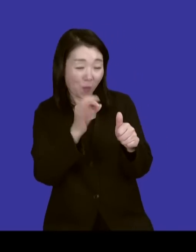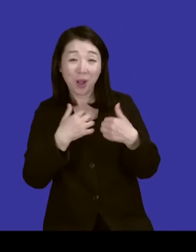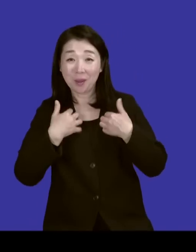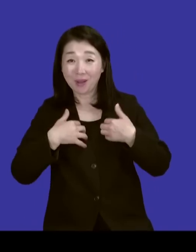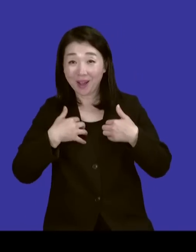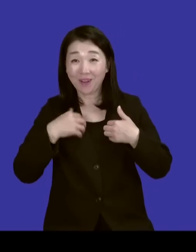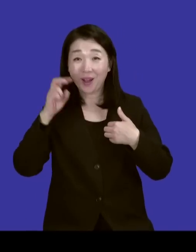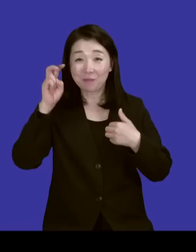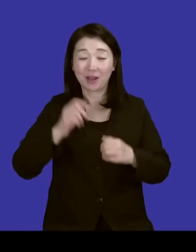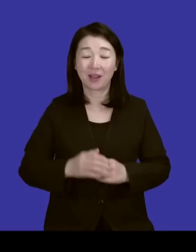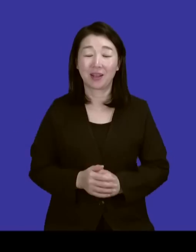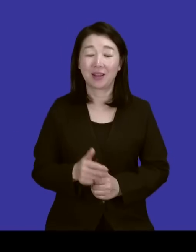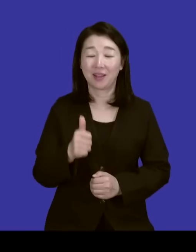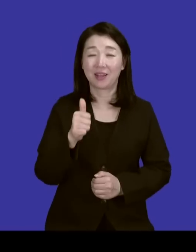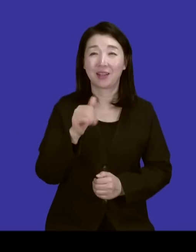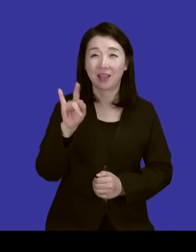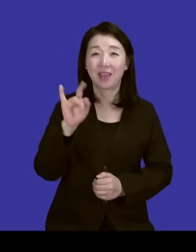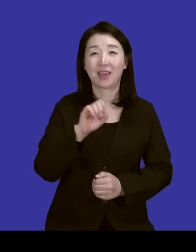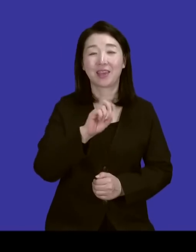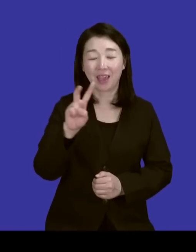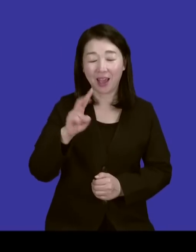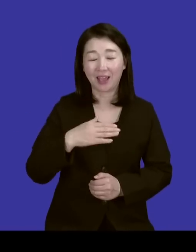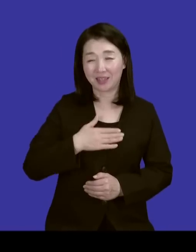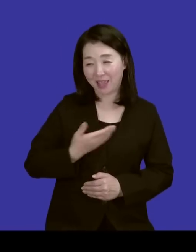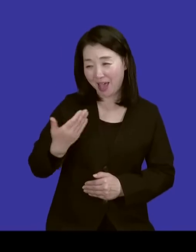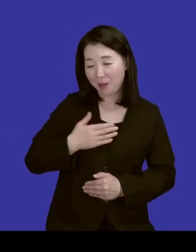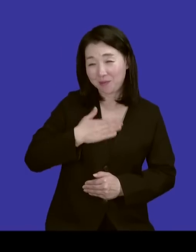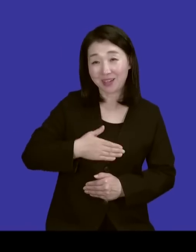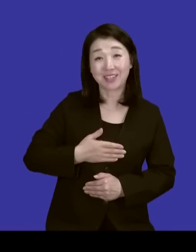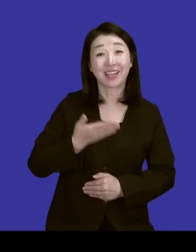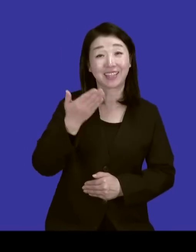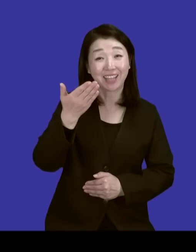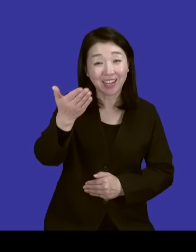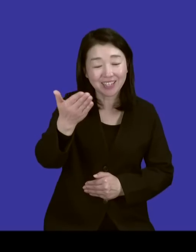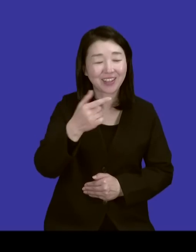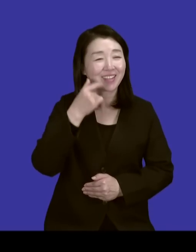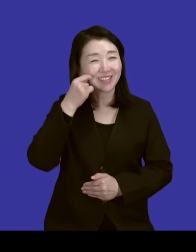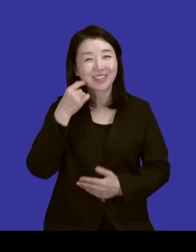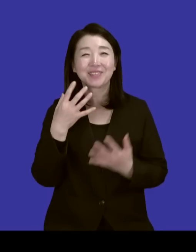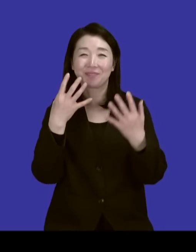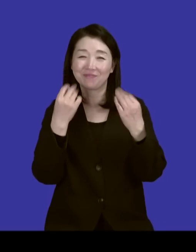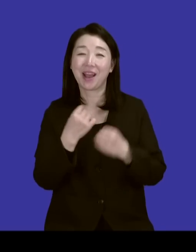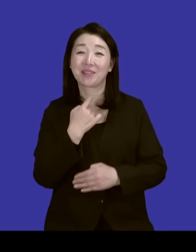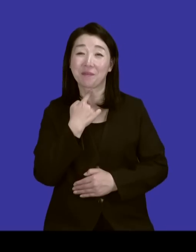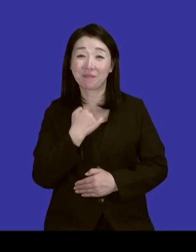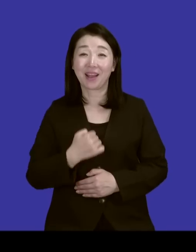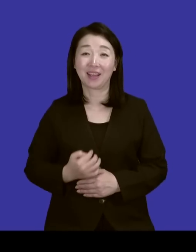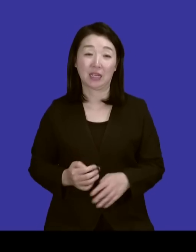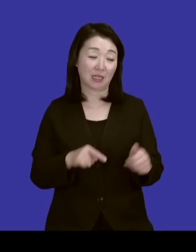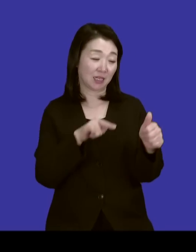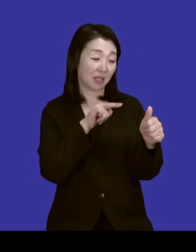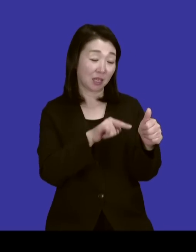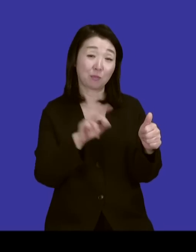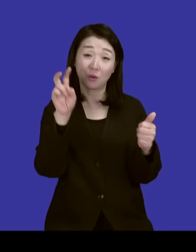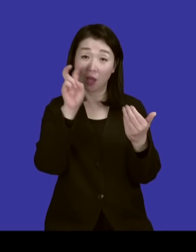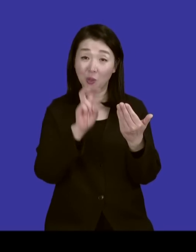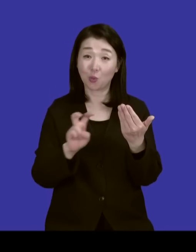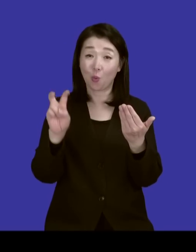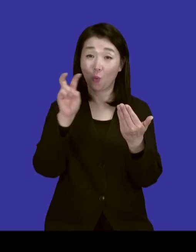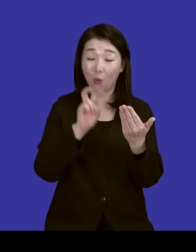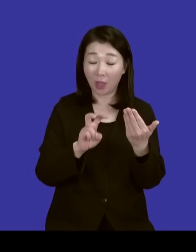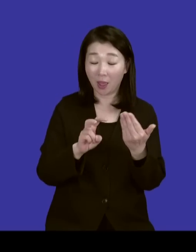같은데요. 해야 내 아픔 하시는 당신께로 큰 인기를 누렸던 분이십니다. 네. 저는 이분이 이분의 노래로